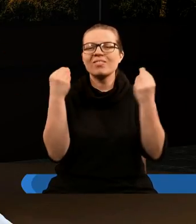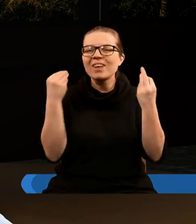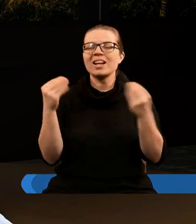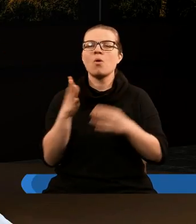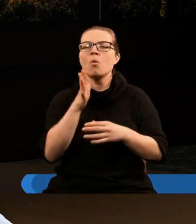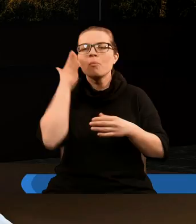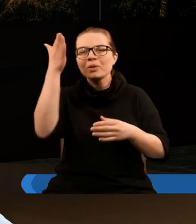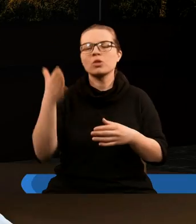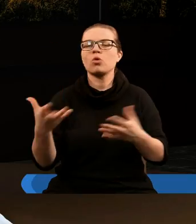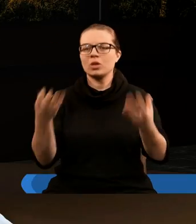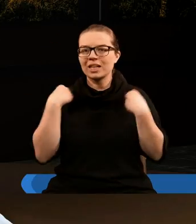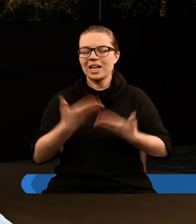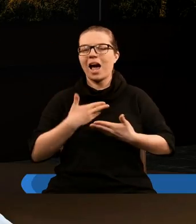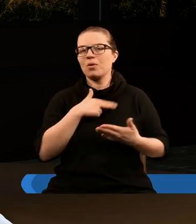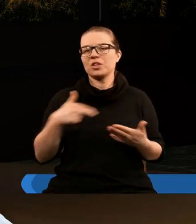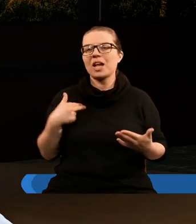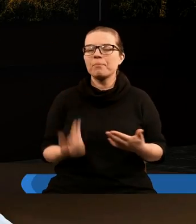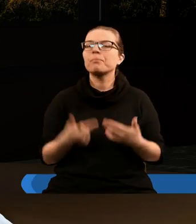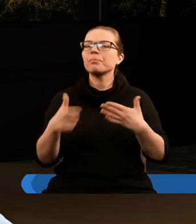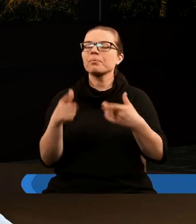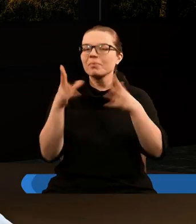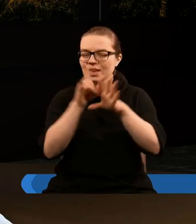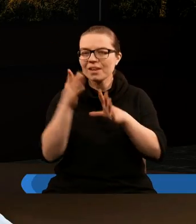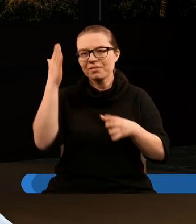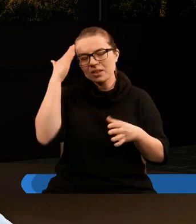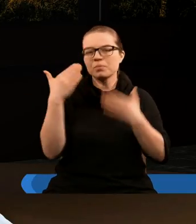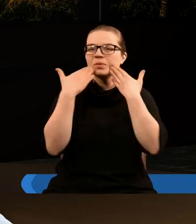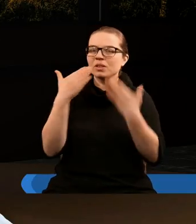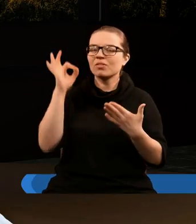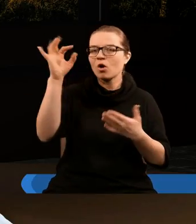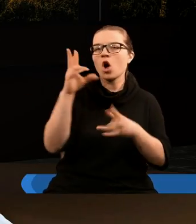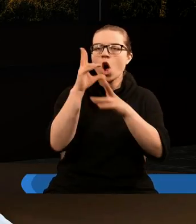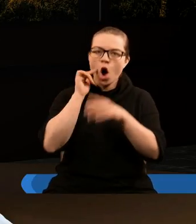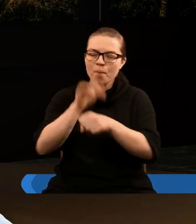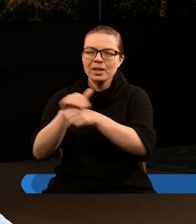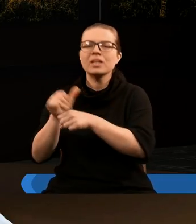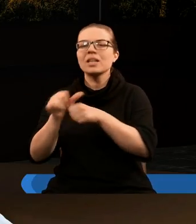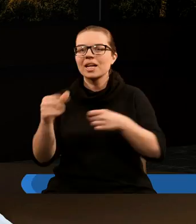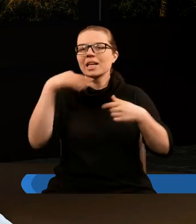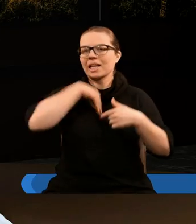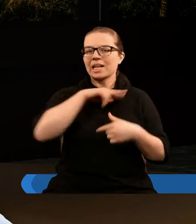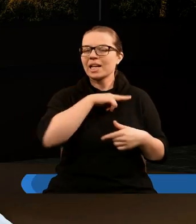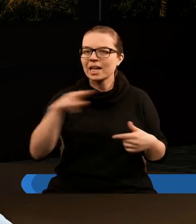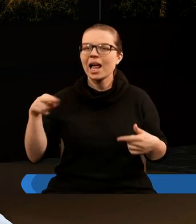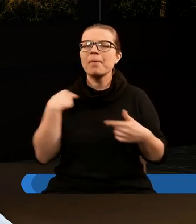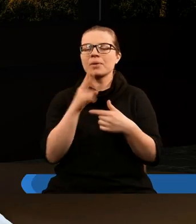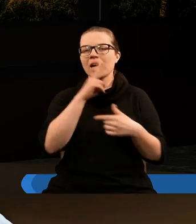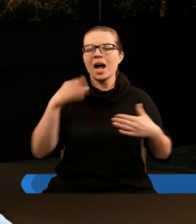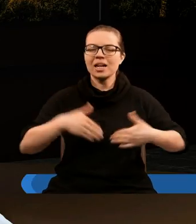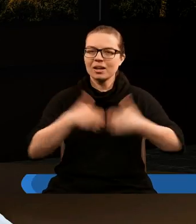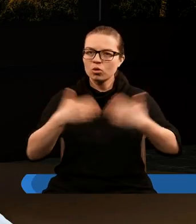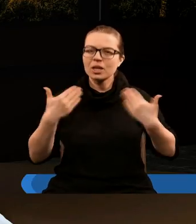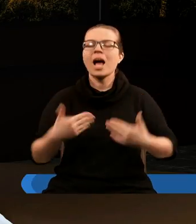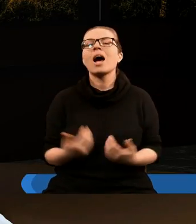naśladowania. Poprzeczka jest wysoka, ale wierzymy, że dzięki Twojej obietnicom, że Ty będziesz z nami, że jeśli będziemy podążać za Twoim